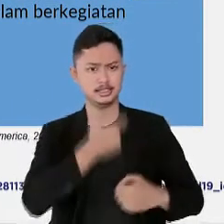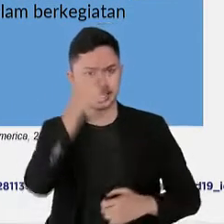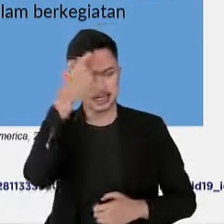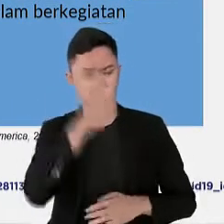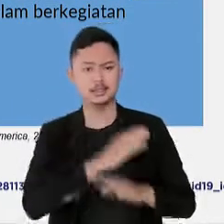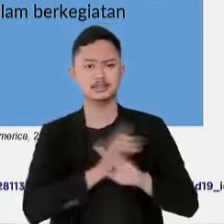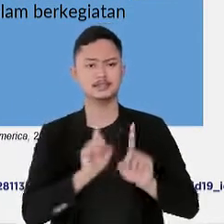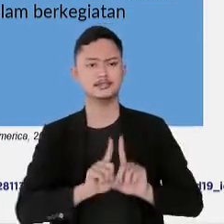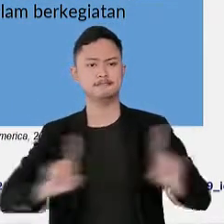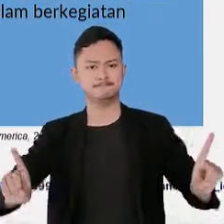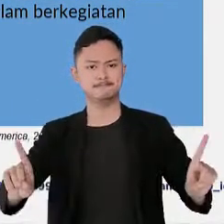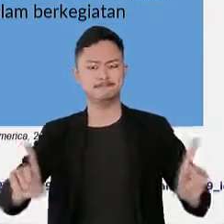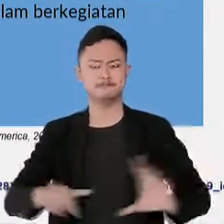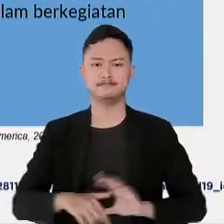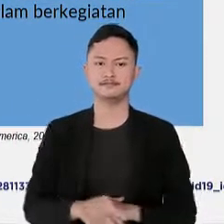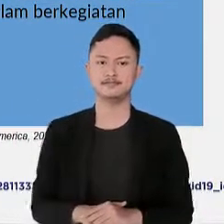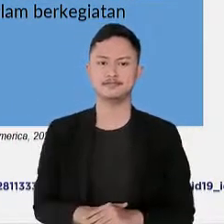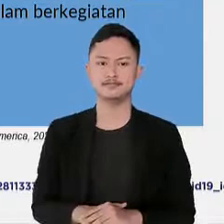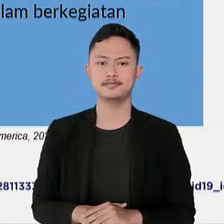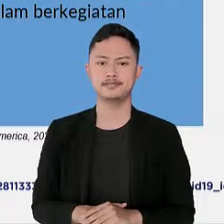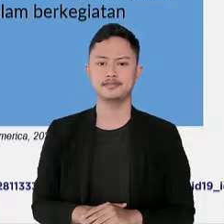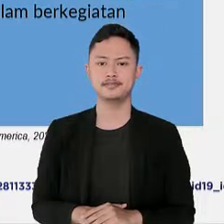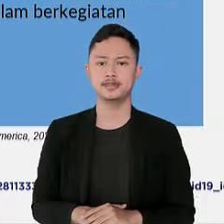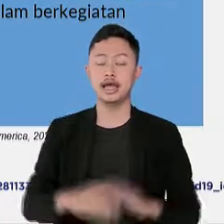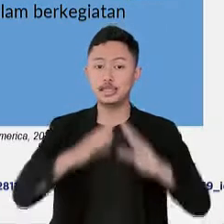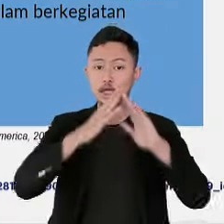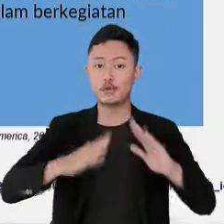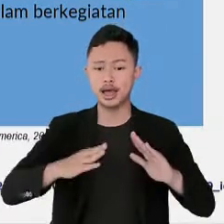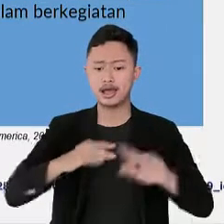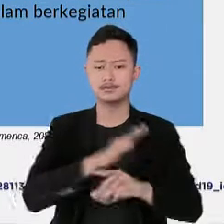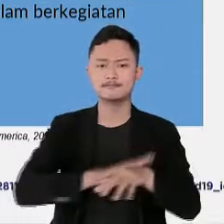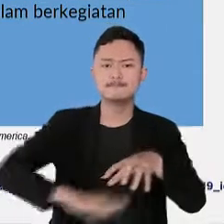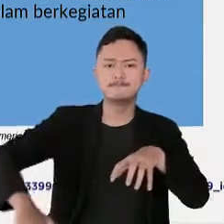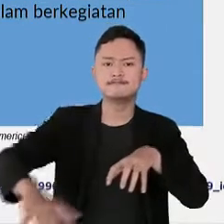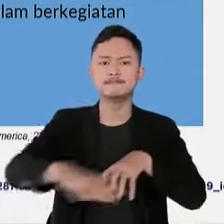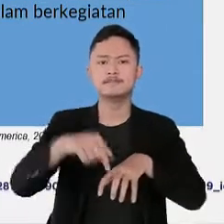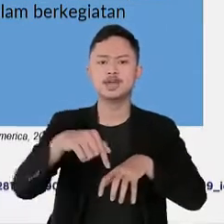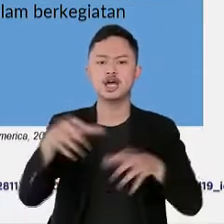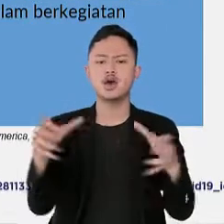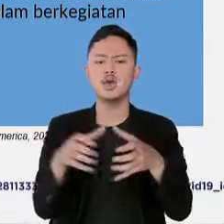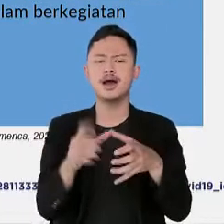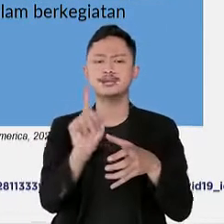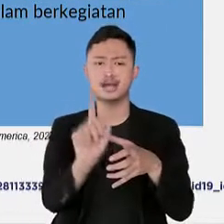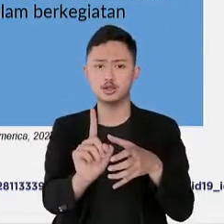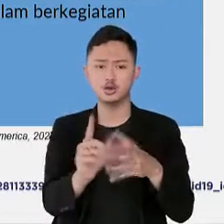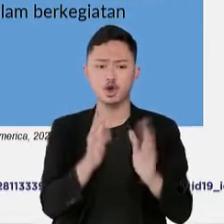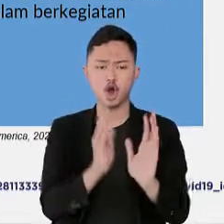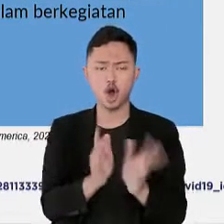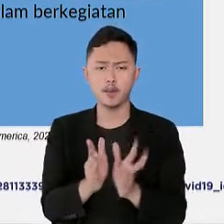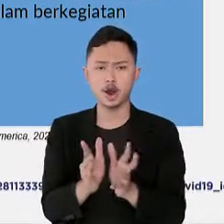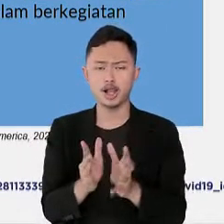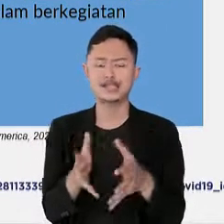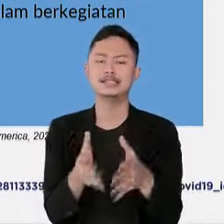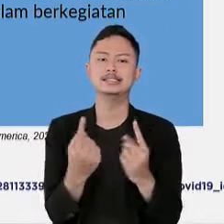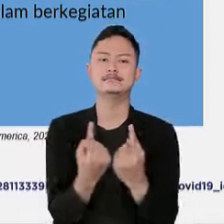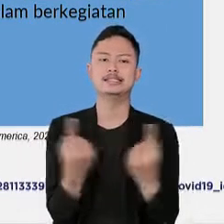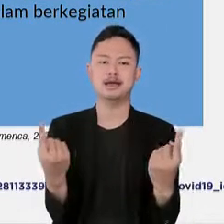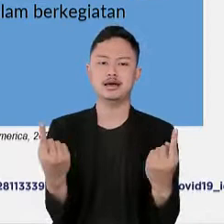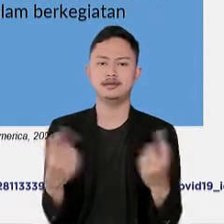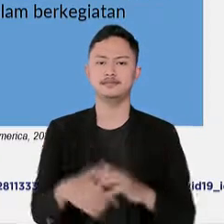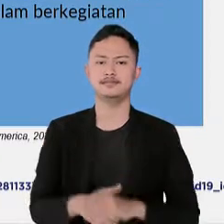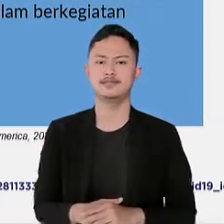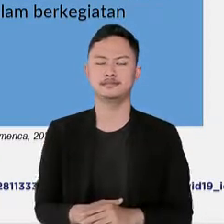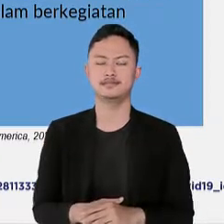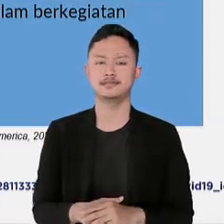mengurangi kegiatan masyarakat yang menimbulkan kerumunan serta berbincang dalam satu ruang kemudian yang kedua adalah sel